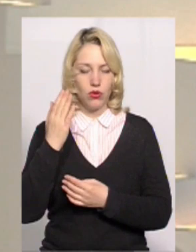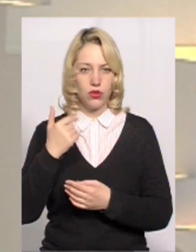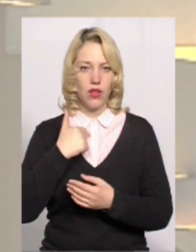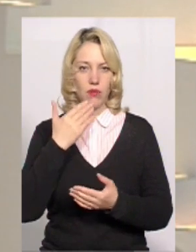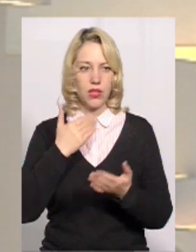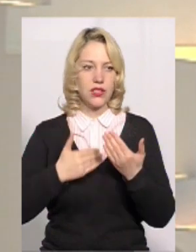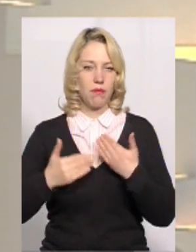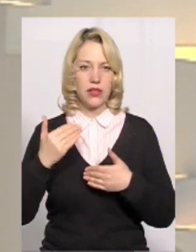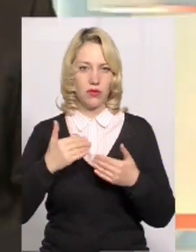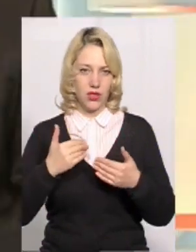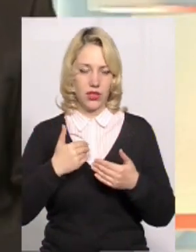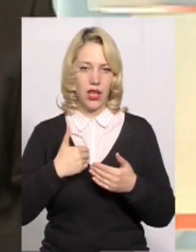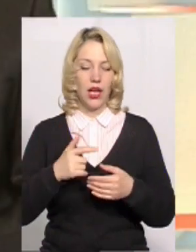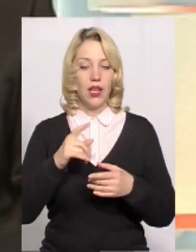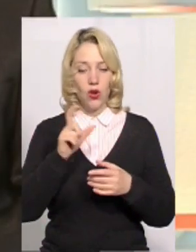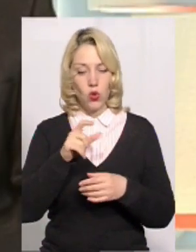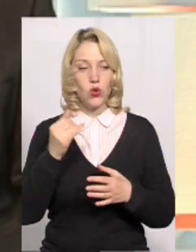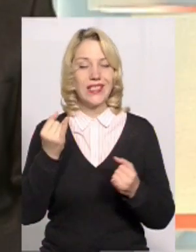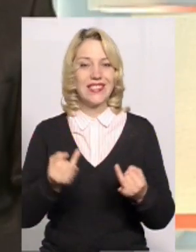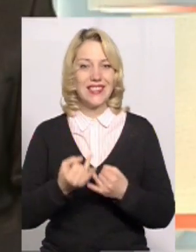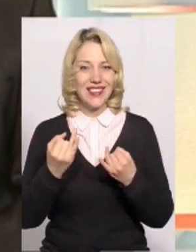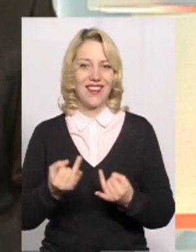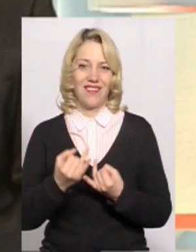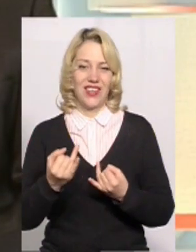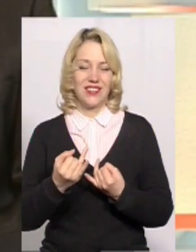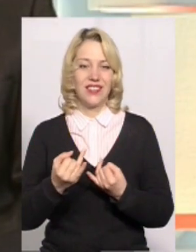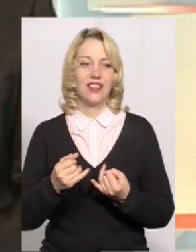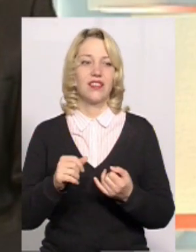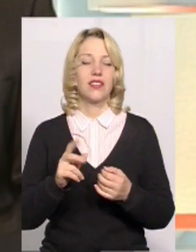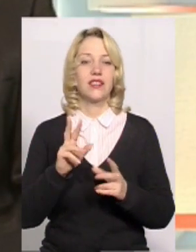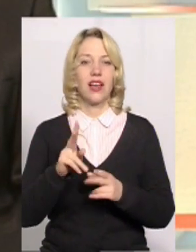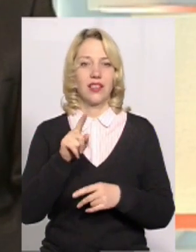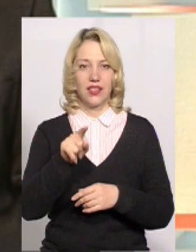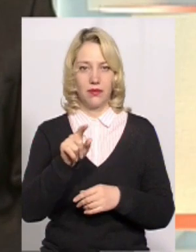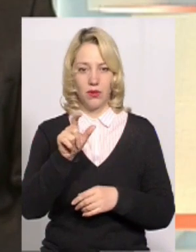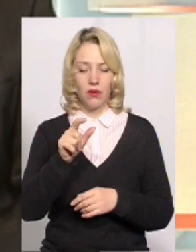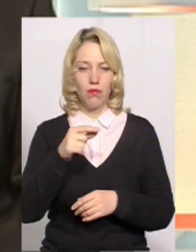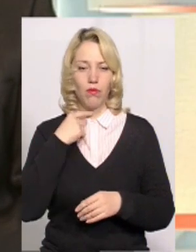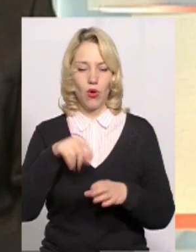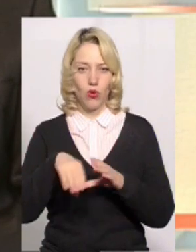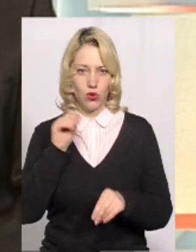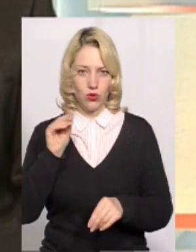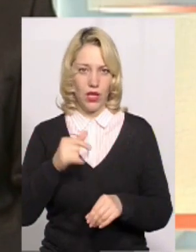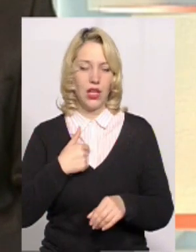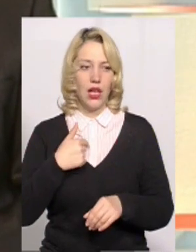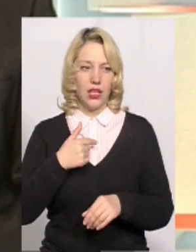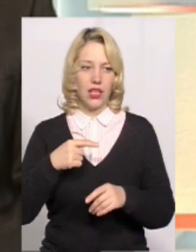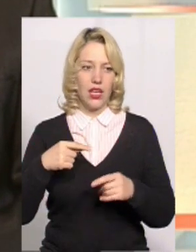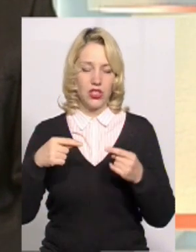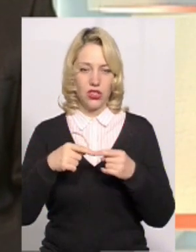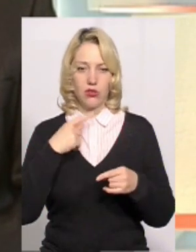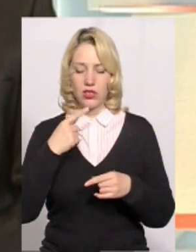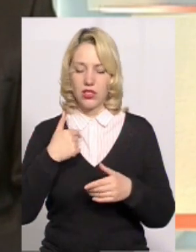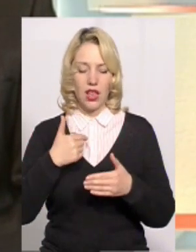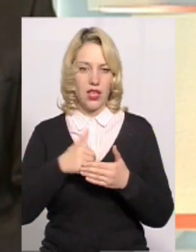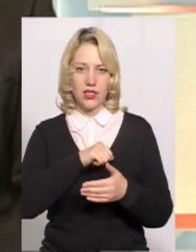запитувати, тому що все ж таки цікавляться люди, як от ти проголосувала. Я чітко заявила, що від мене ця інформація